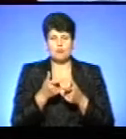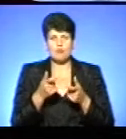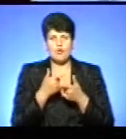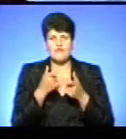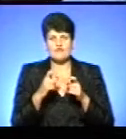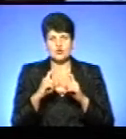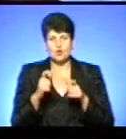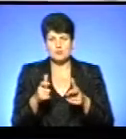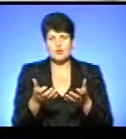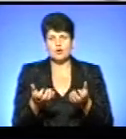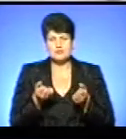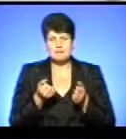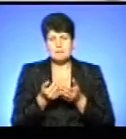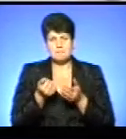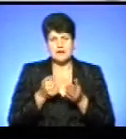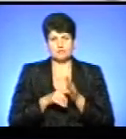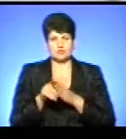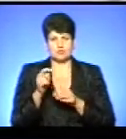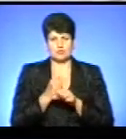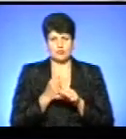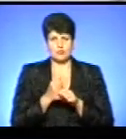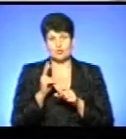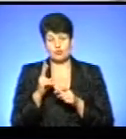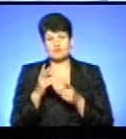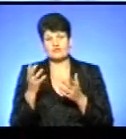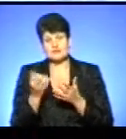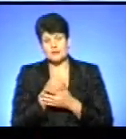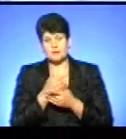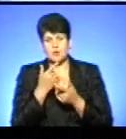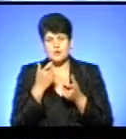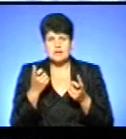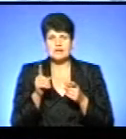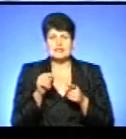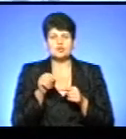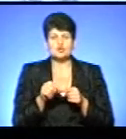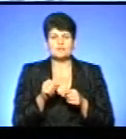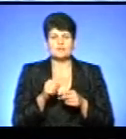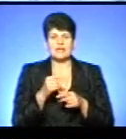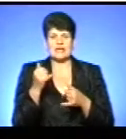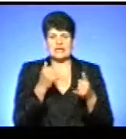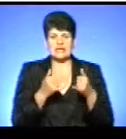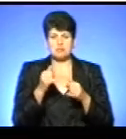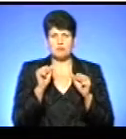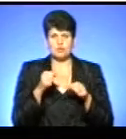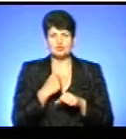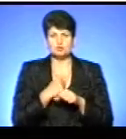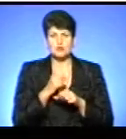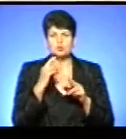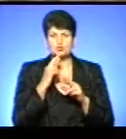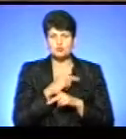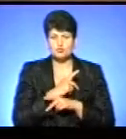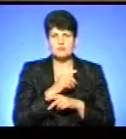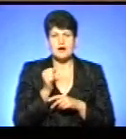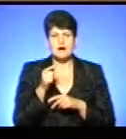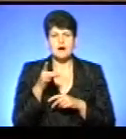обробку угідь він отримав перед початком робіт. Декгоф стиг попередити. Те, що хімікати могли спричинити утруєння, агроном підприємства